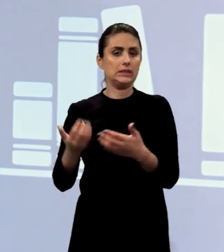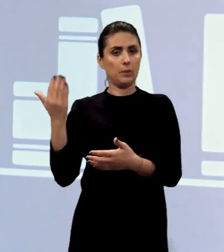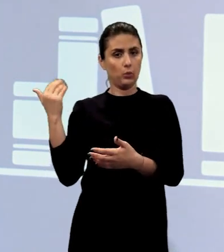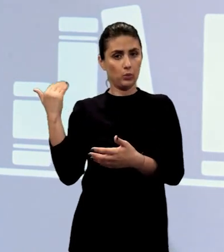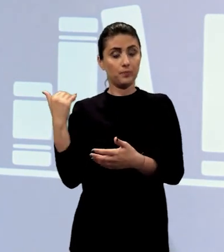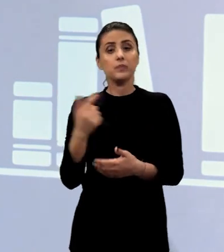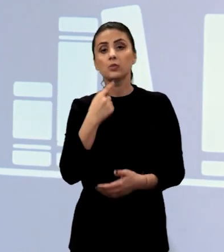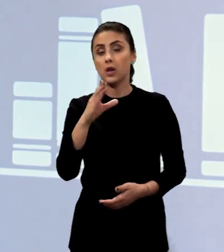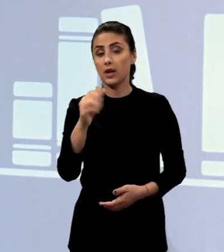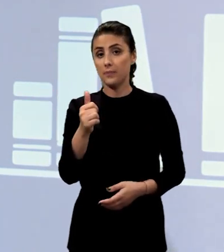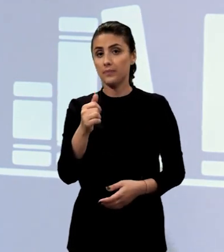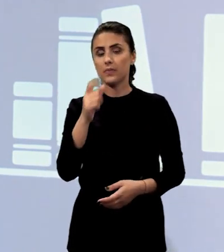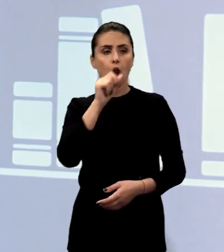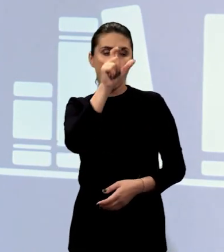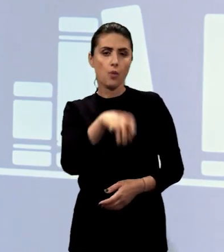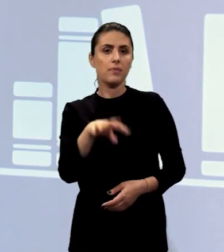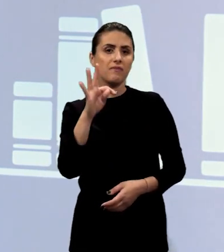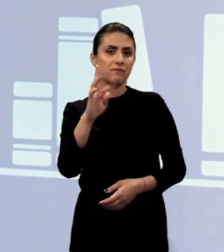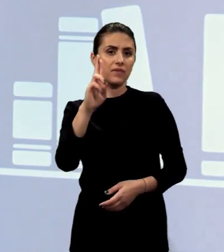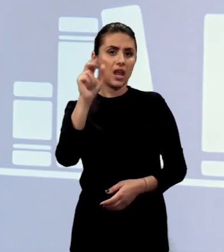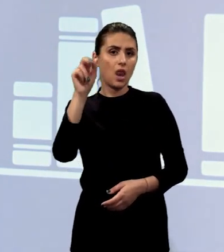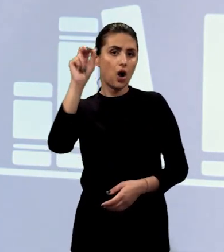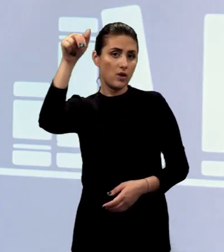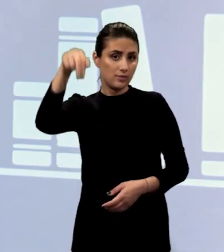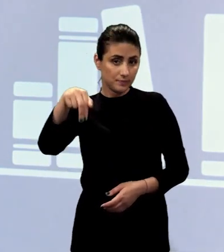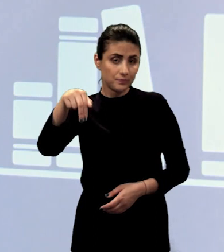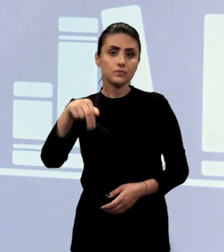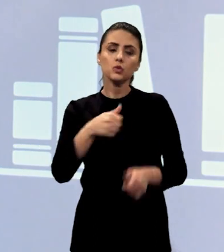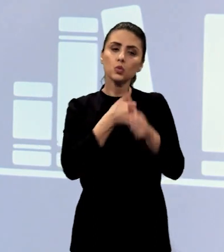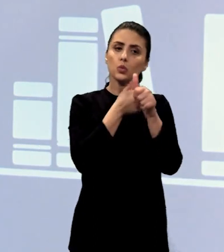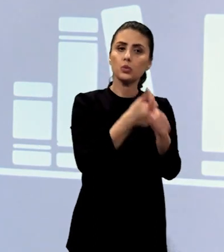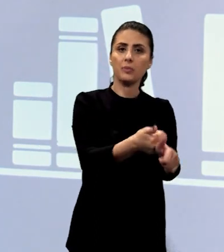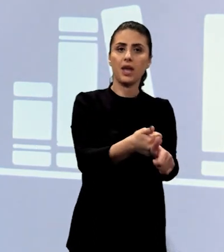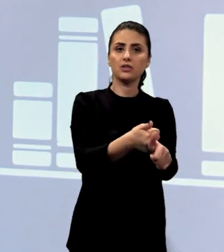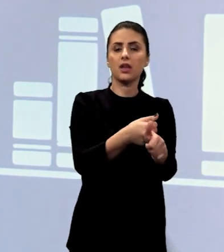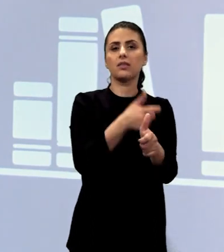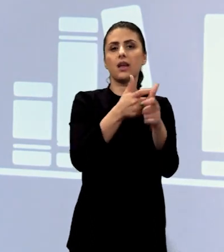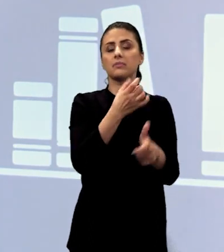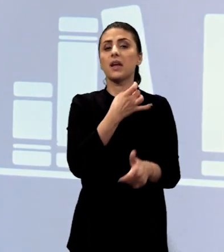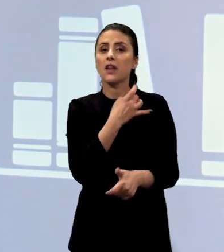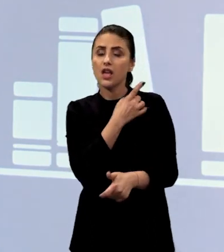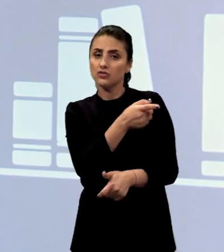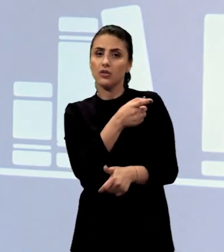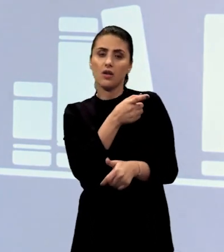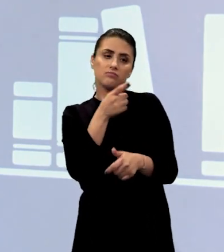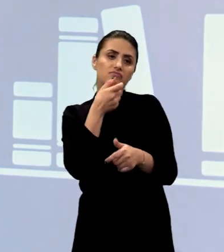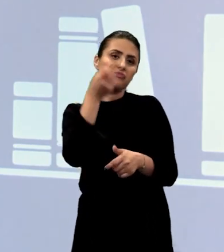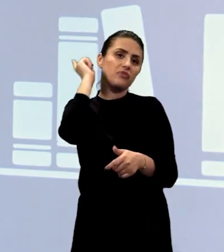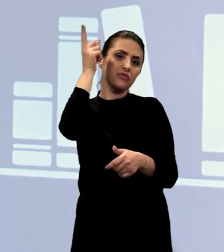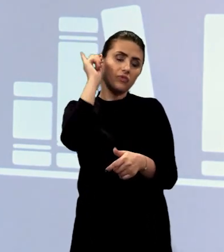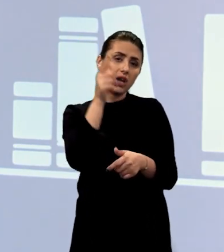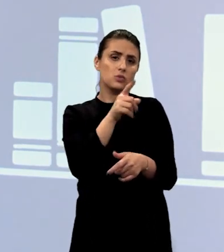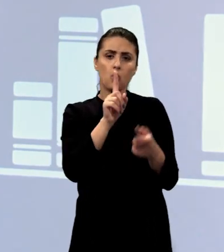remarca faptul că Philon urmează concepția grecească, aristotelică despre o dihnă și nu reprezintă concepția